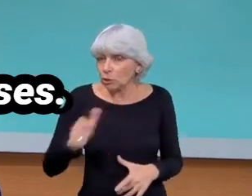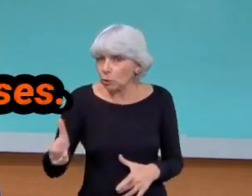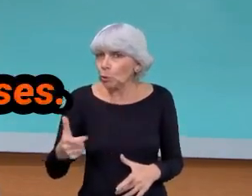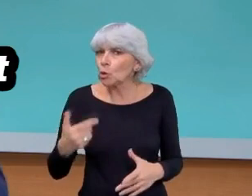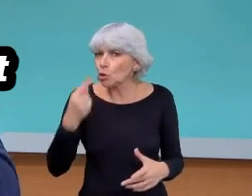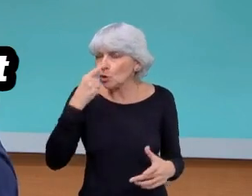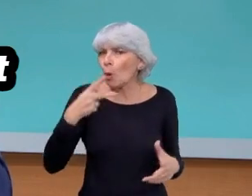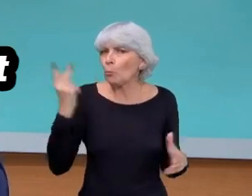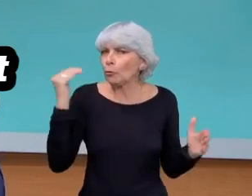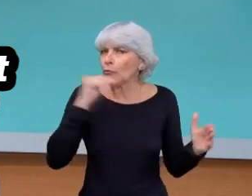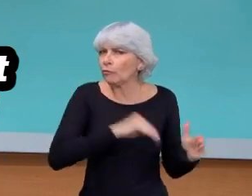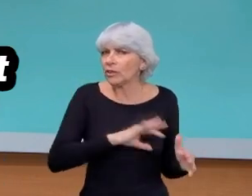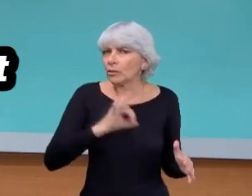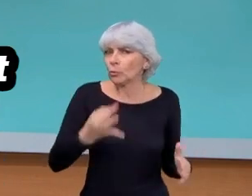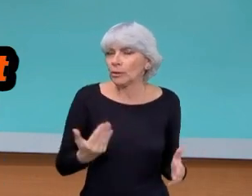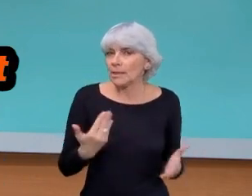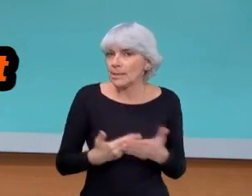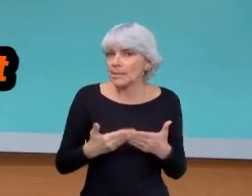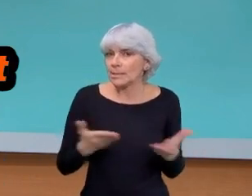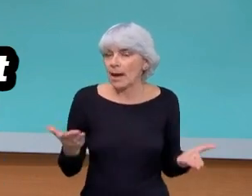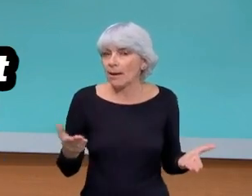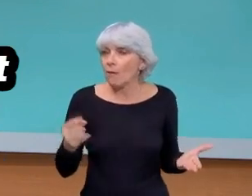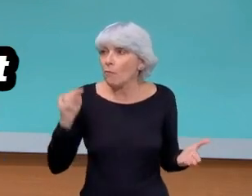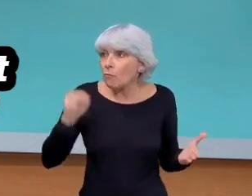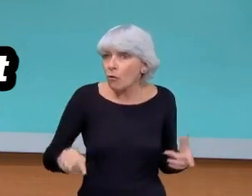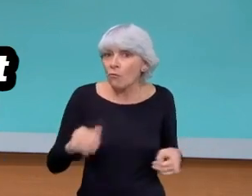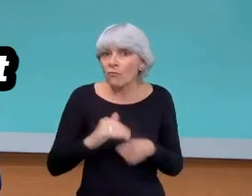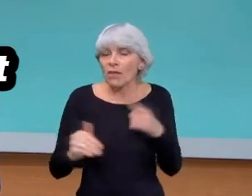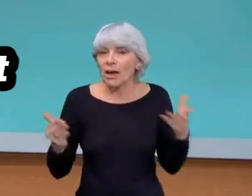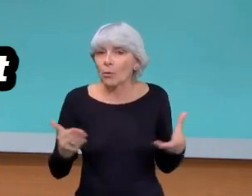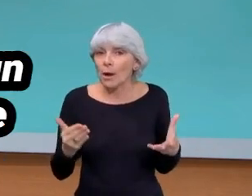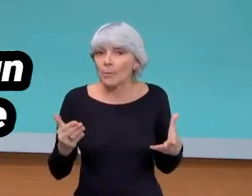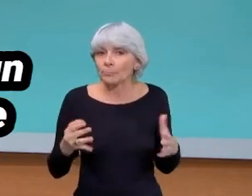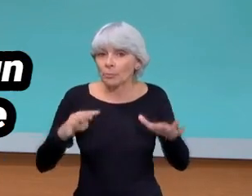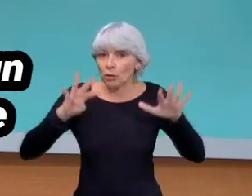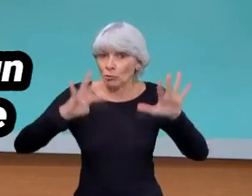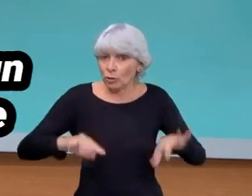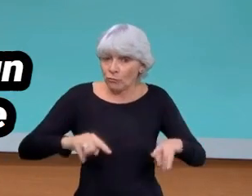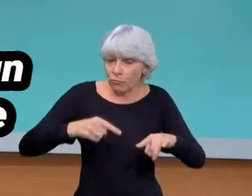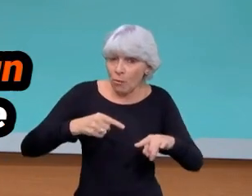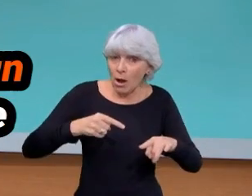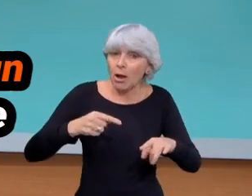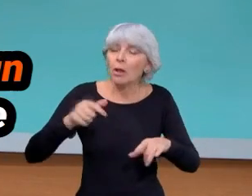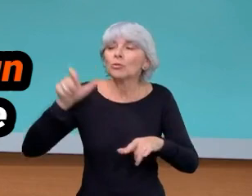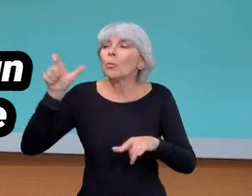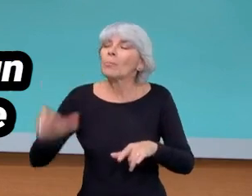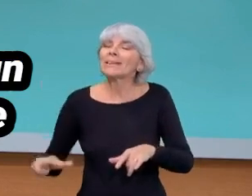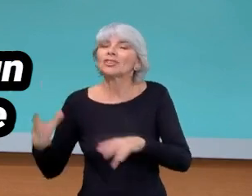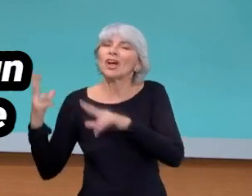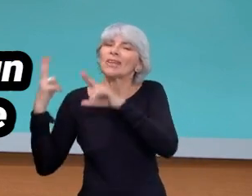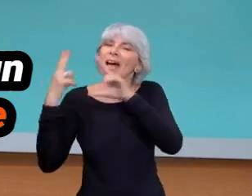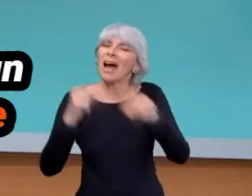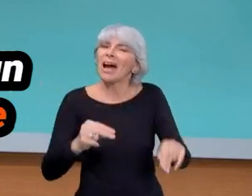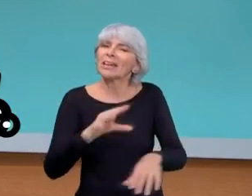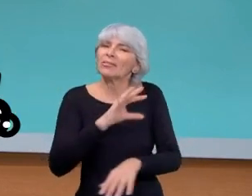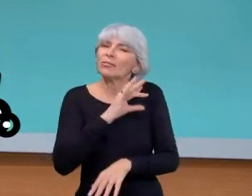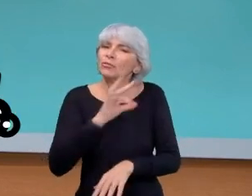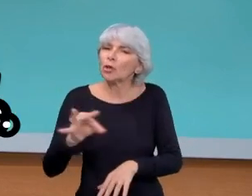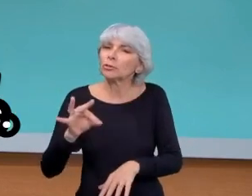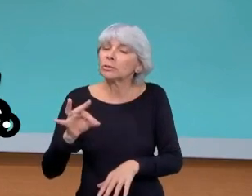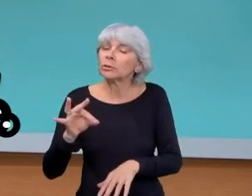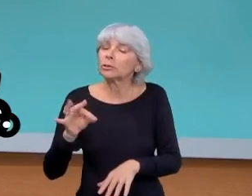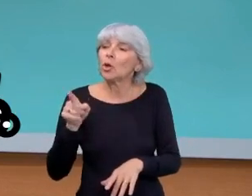accélérer les choses. Et tout ça, ce qu'il faut vraiment faire, c'est que dans les neuf mois après l'arrivée de quelqu'un, sur notre territoire de manière